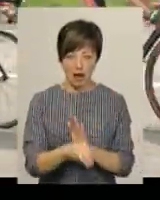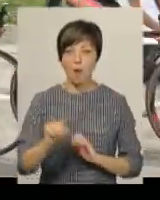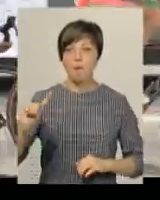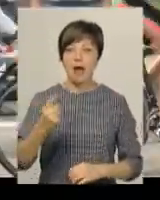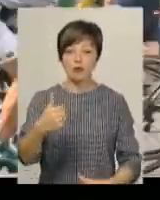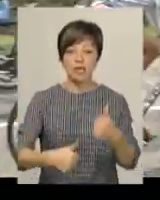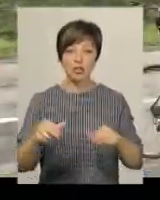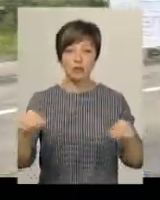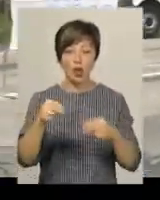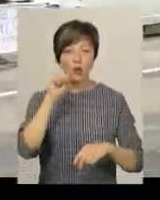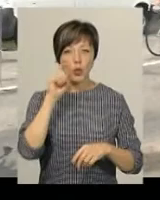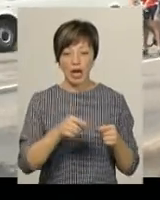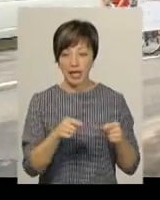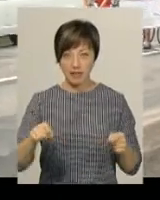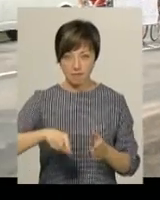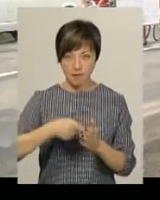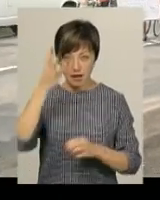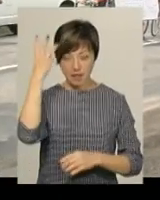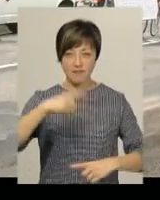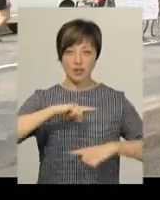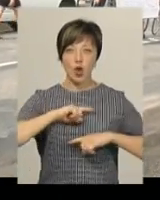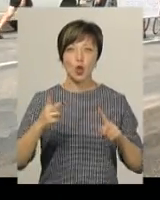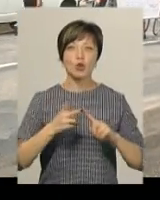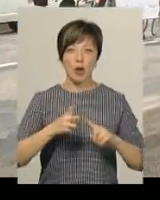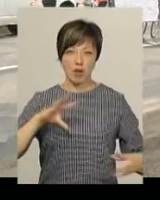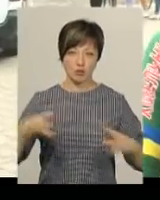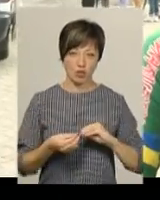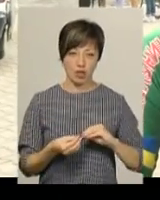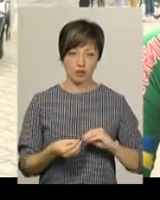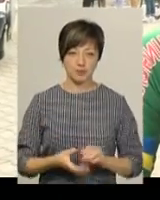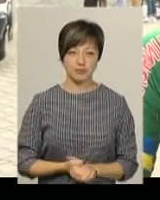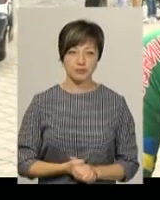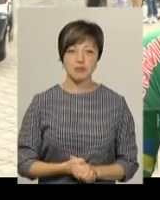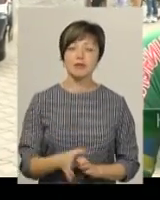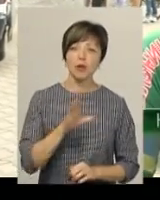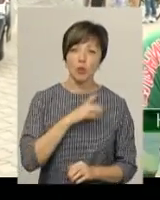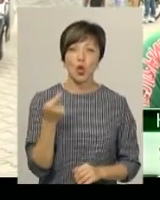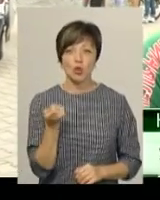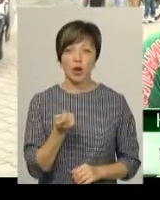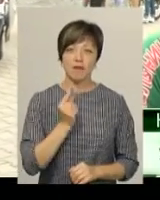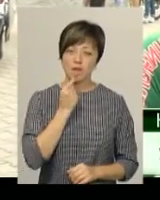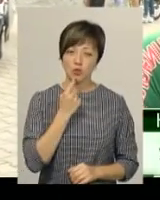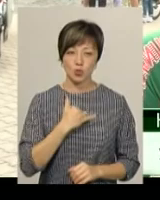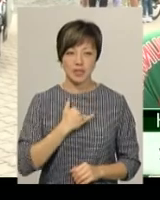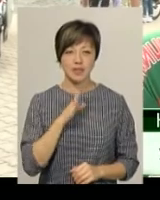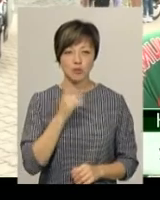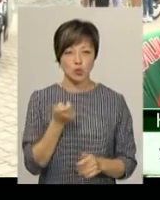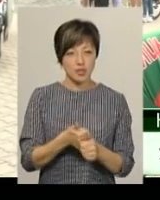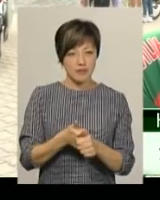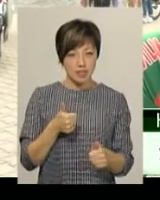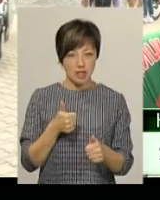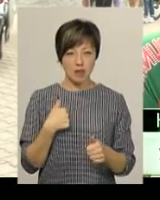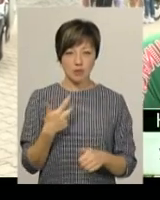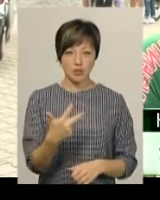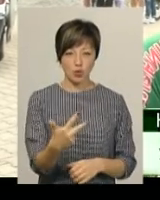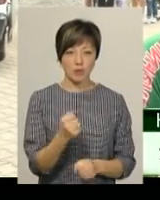заїзді на Чемпіонаті України в Хмельницькому дівчата фінішували з другим результатом. Було трохи важко. У нас одна дівчинка трохи відстала, ми